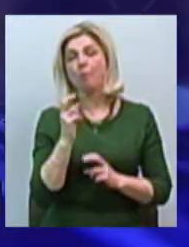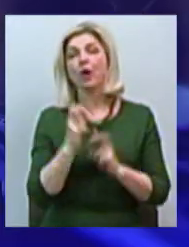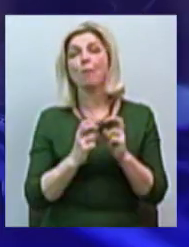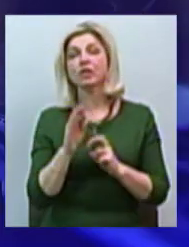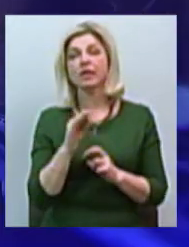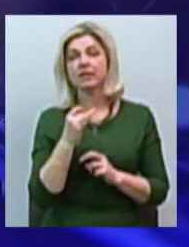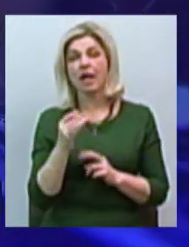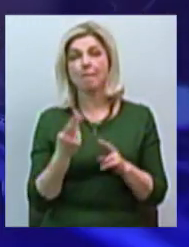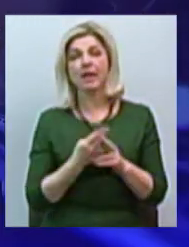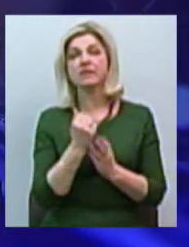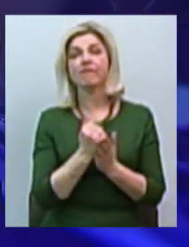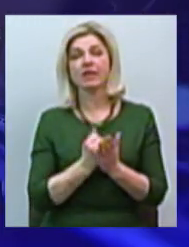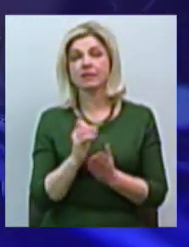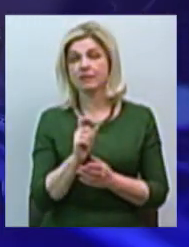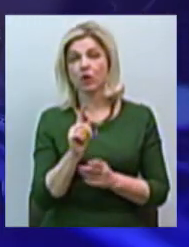промисловний безвіз?